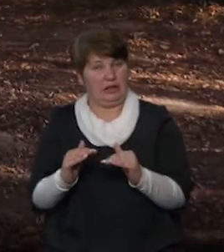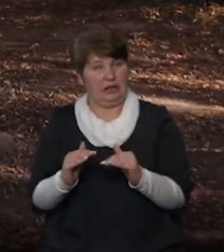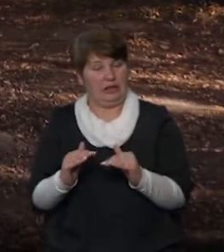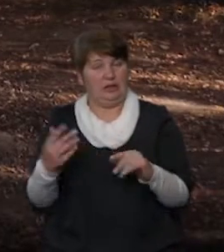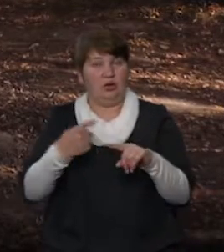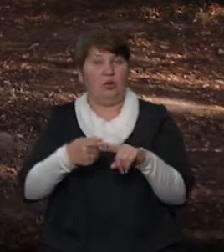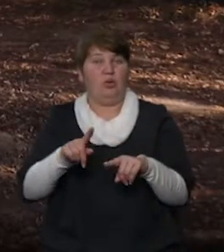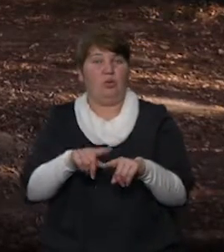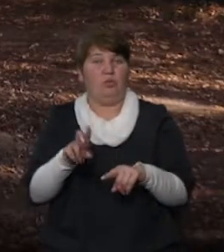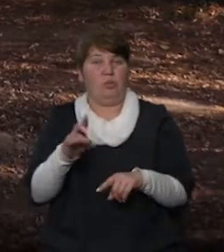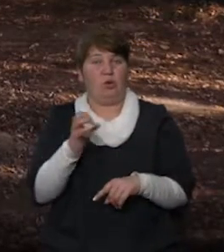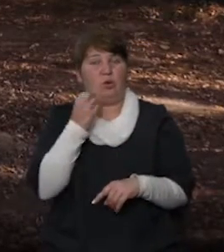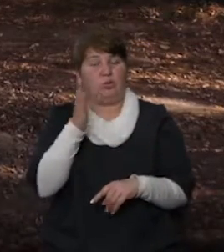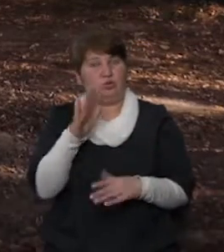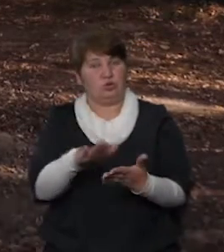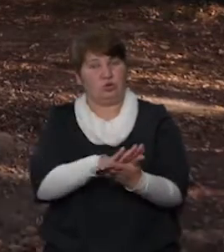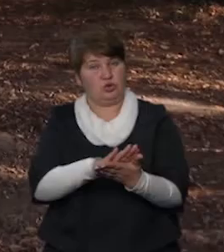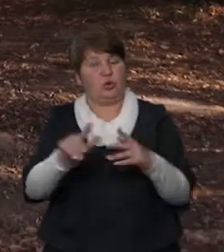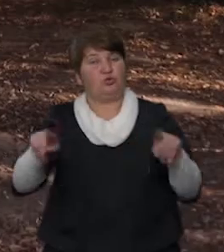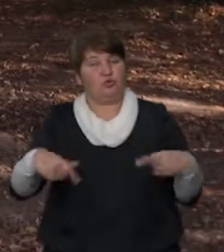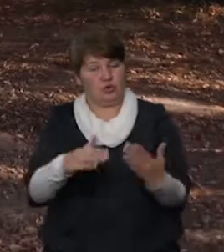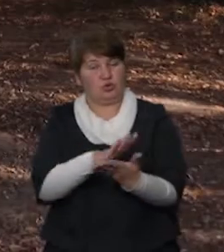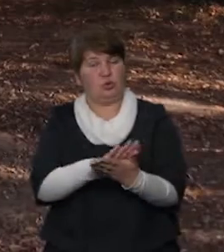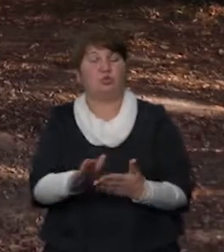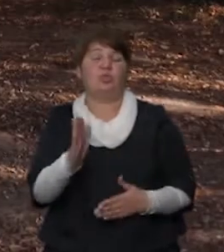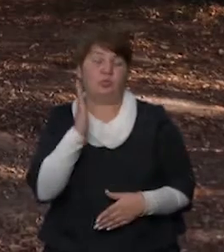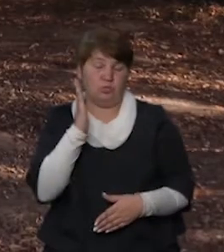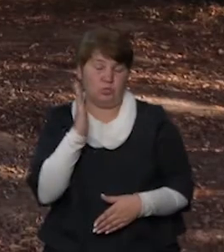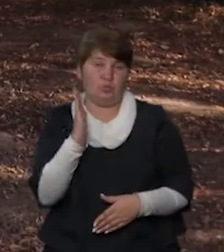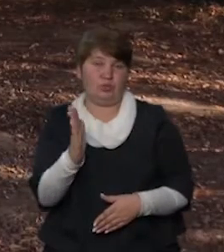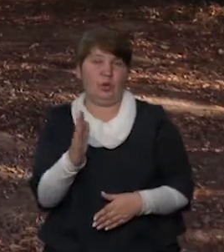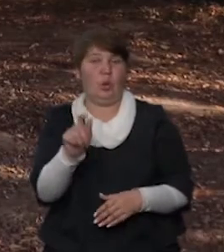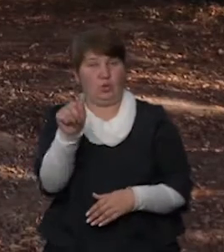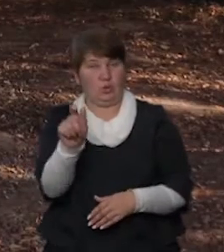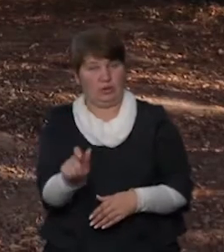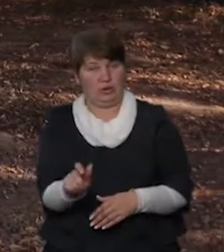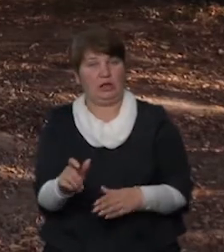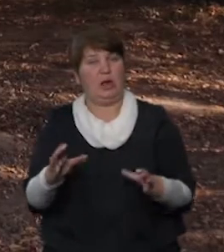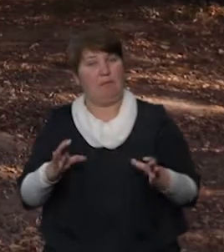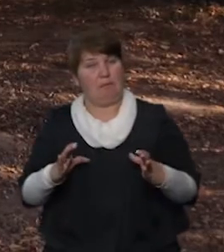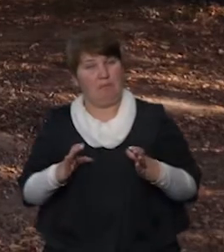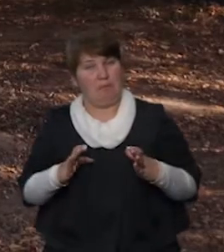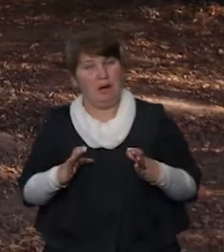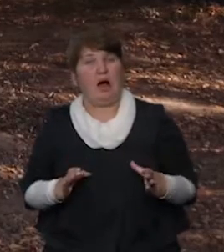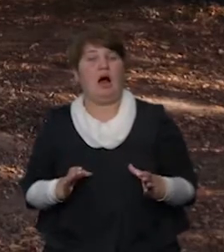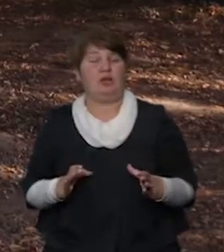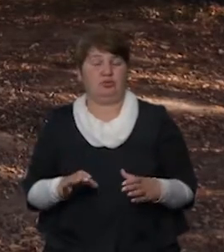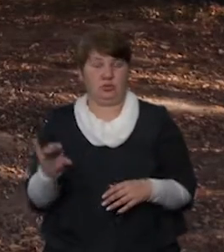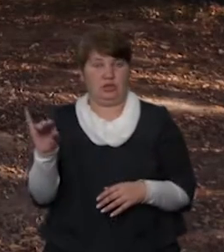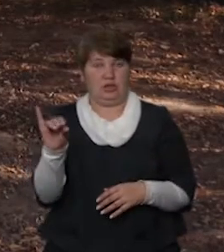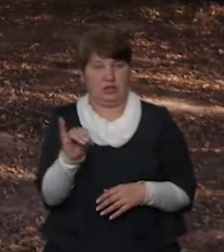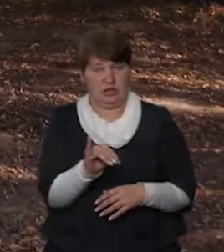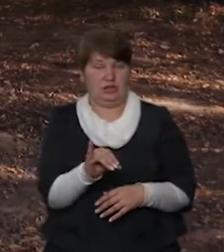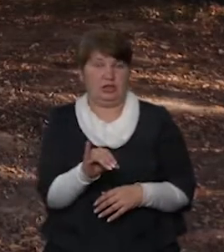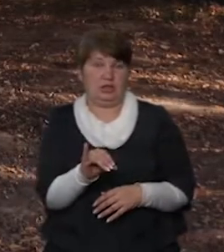буде чисто, коли створюємо чисто, тоді і буде людина багатої, і матеріальний достаток буде на тому рівні,